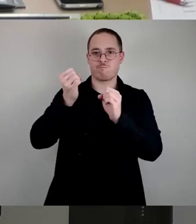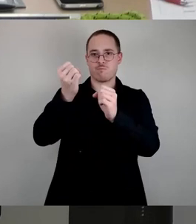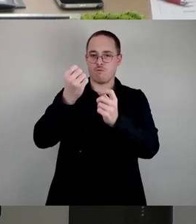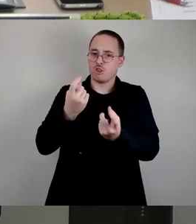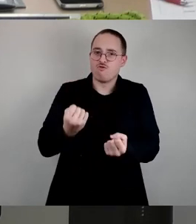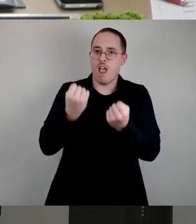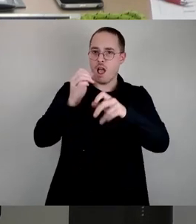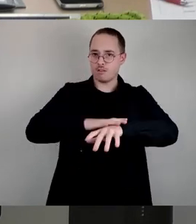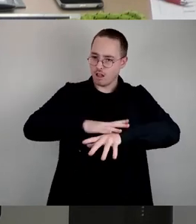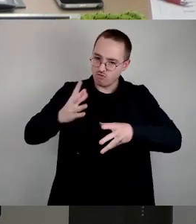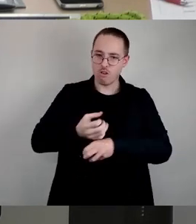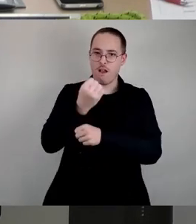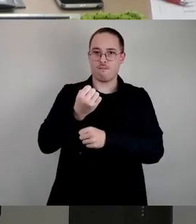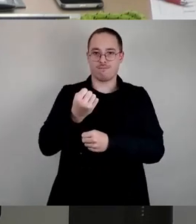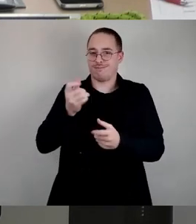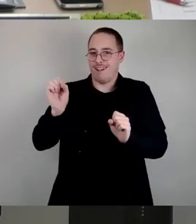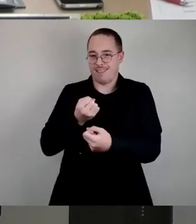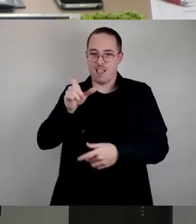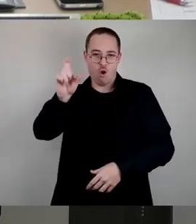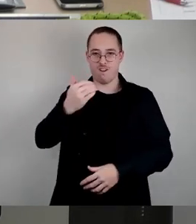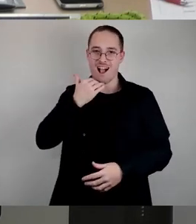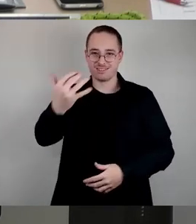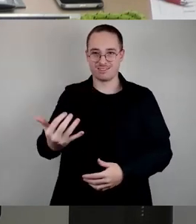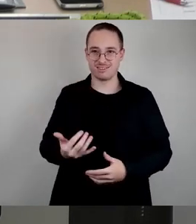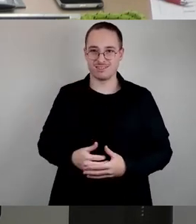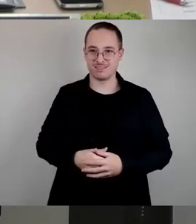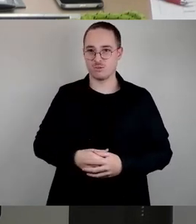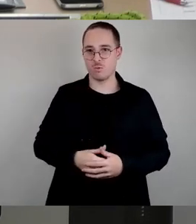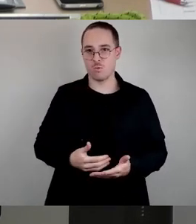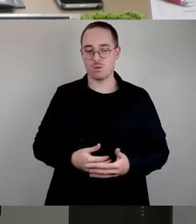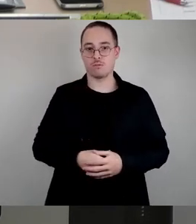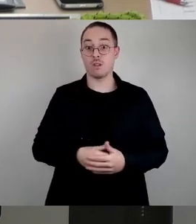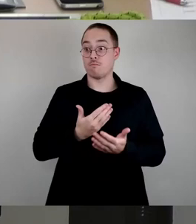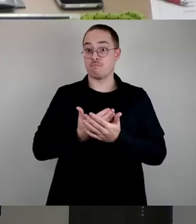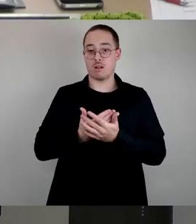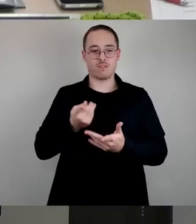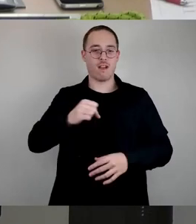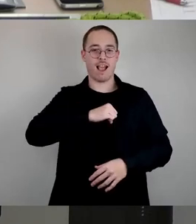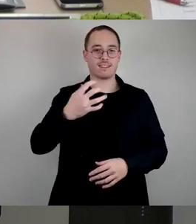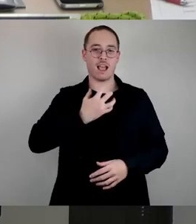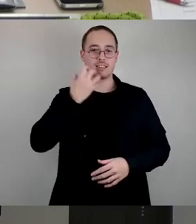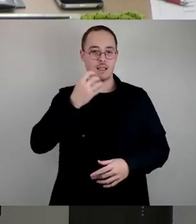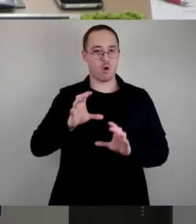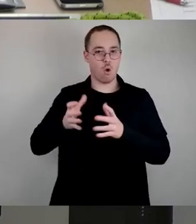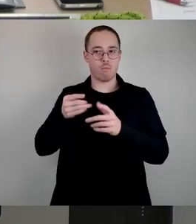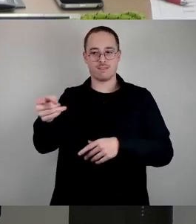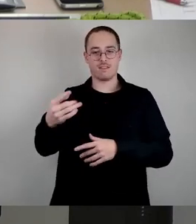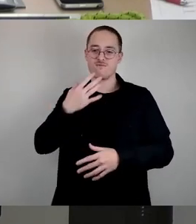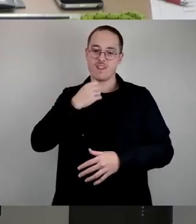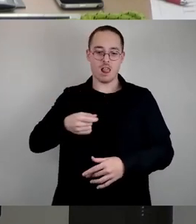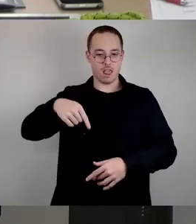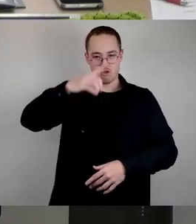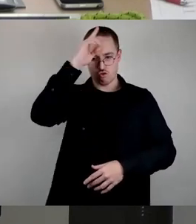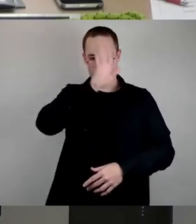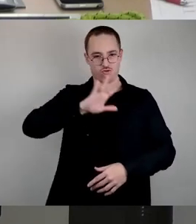Angesichts extremistischer Gruppen, die Intoleranz nach Deutschland bringen wollen, müssen wir uns zusammen anschließen und